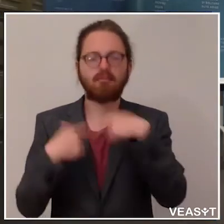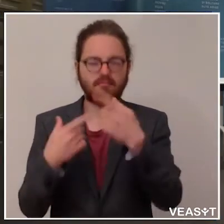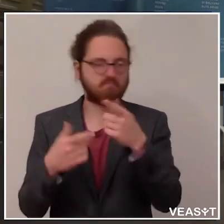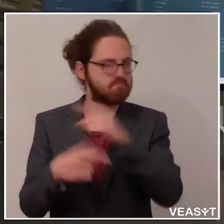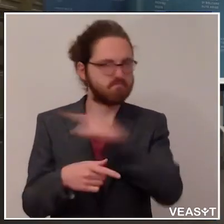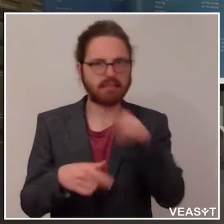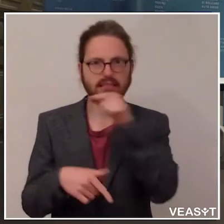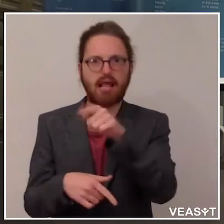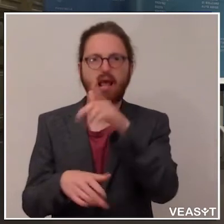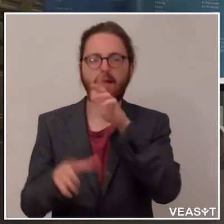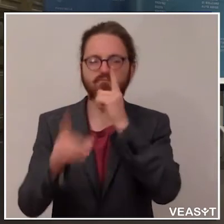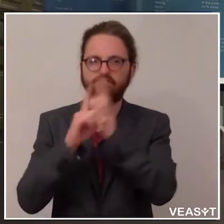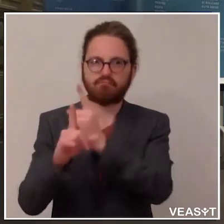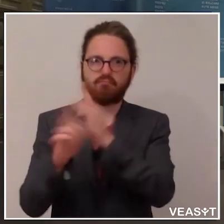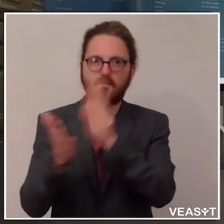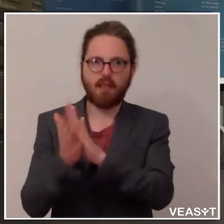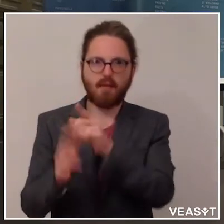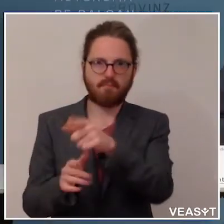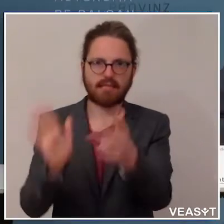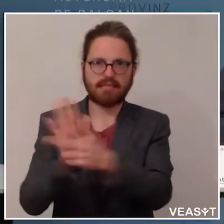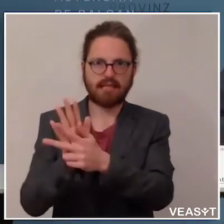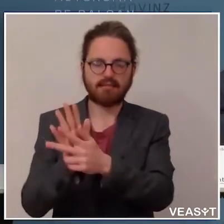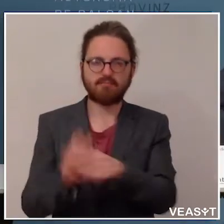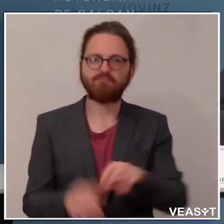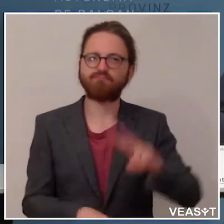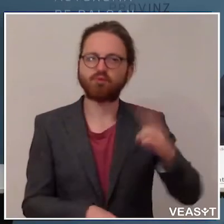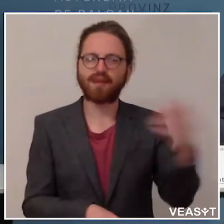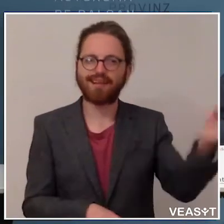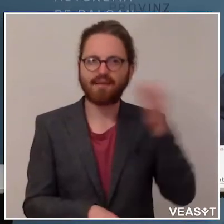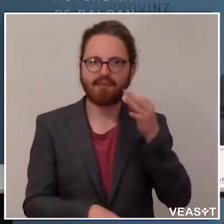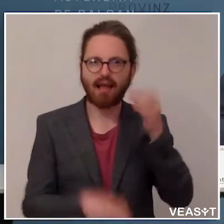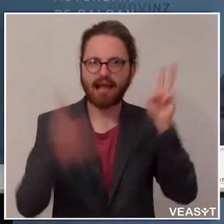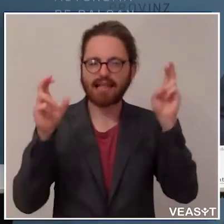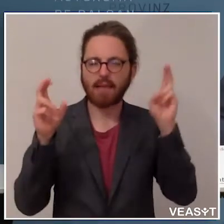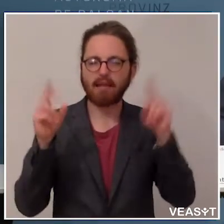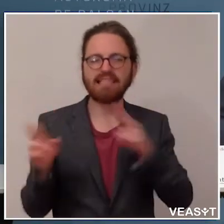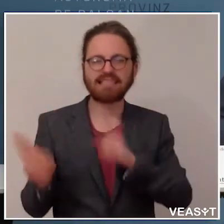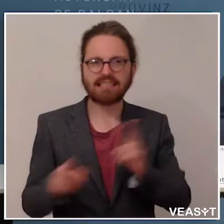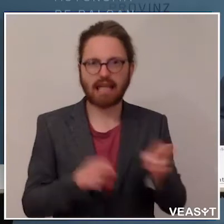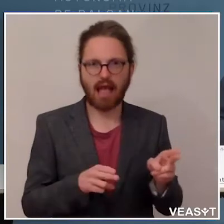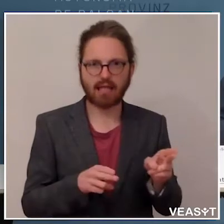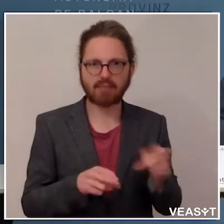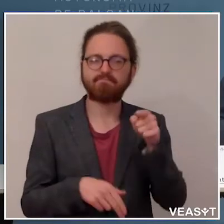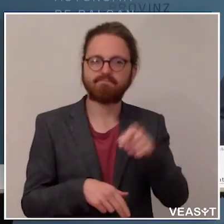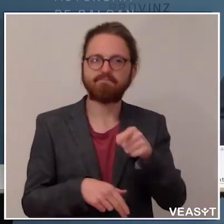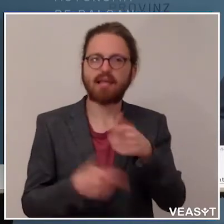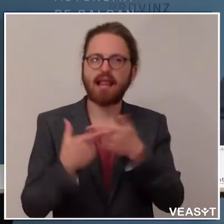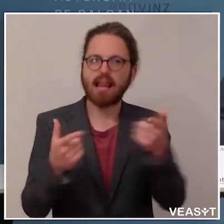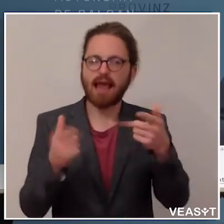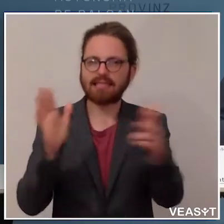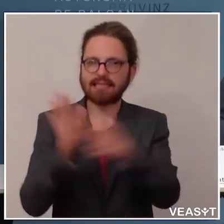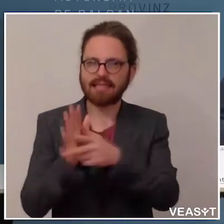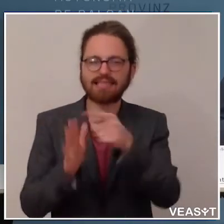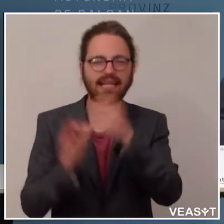Frage. Zur zweiten Frage, das Thema der Sicherheit. Es ist dieses Landesgesetz ja genau ein Gesetz